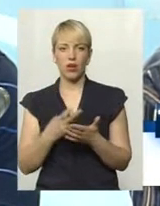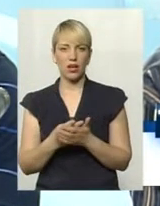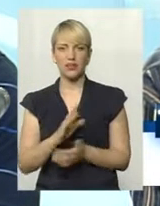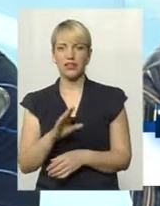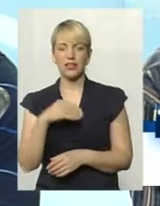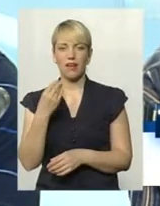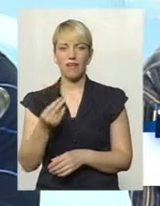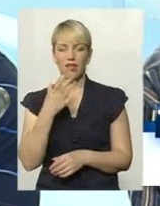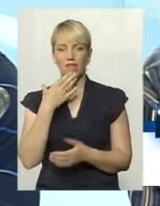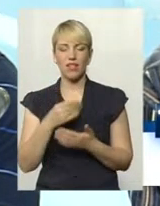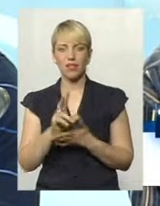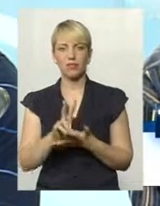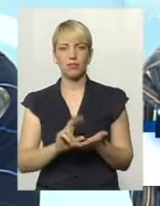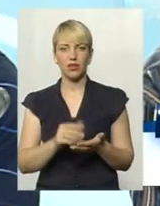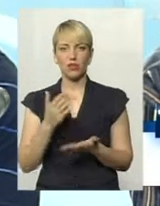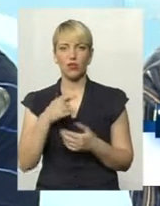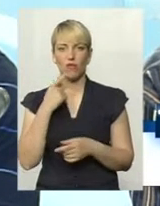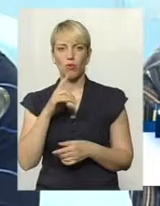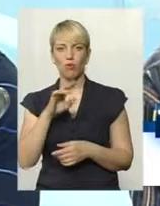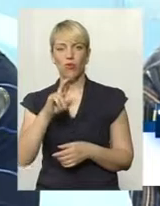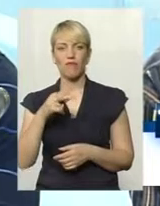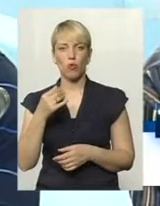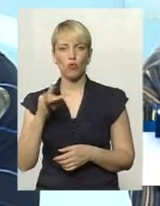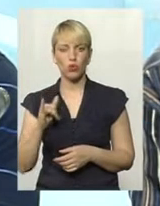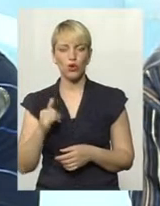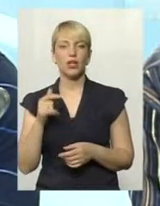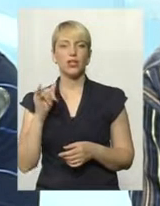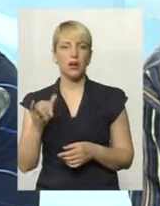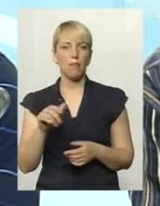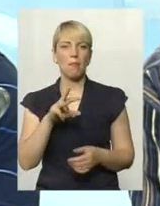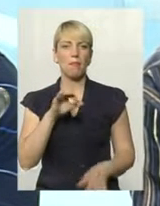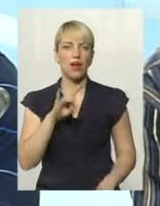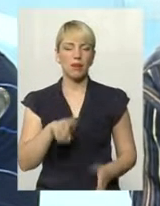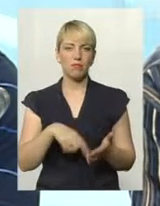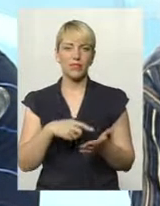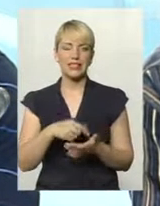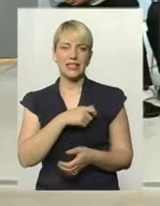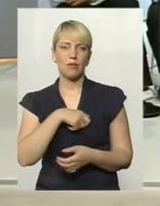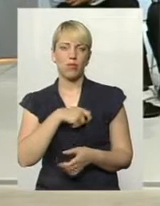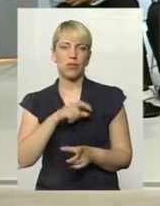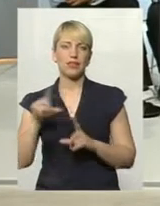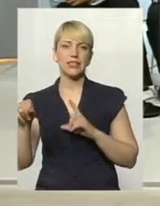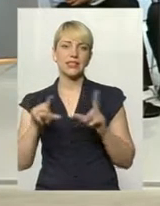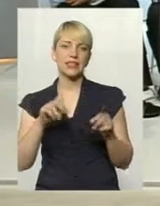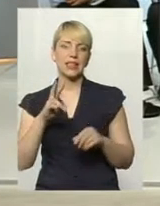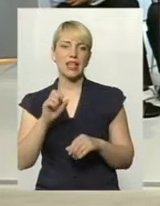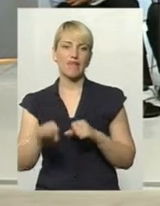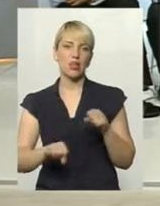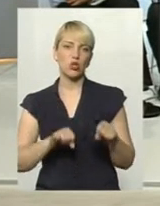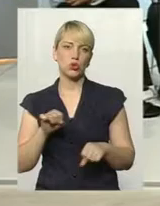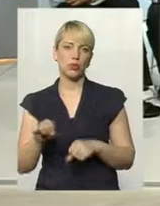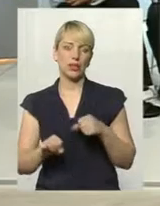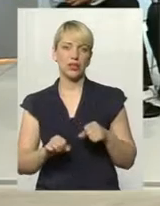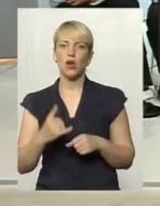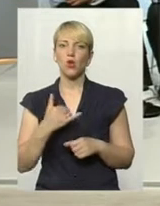давали власним прикладам, що ми говоримо про Європу. Там мери міст, депутати їздять на велосипедах. У нас